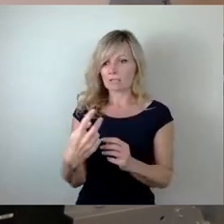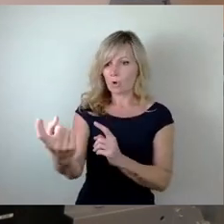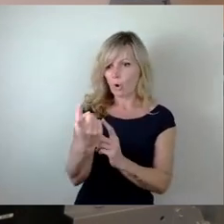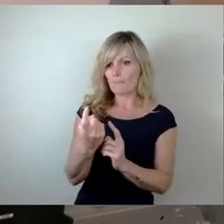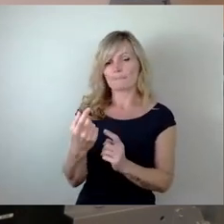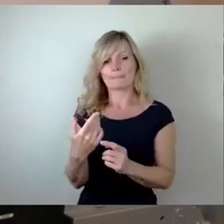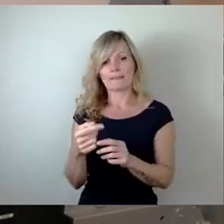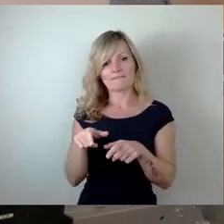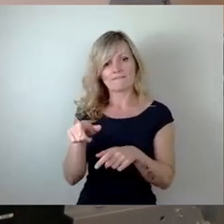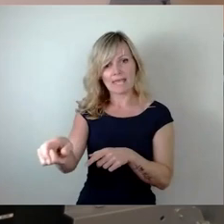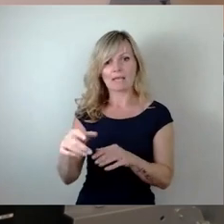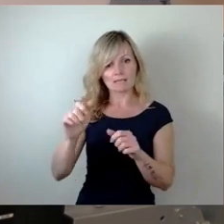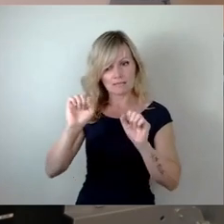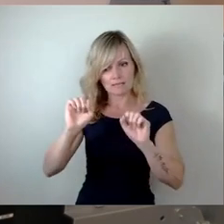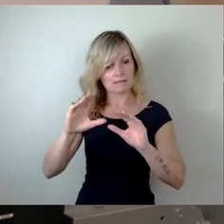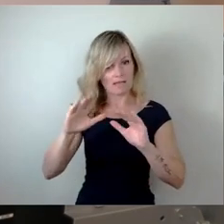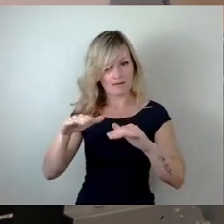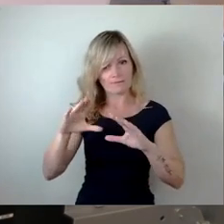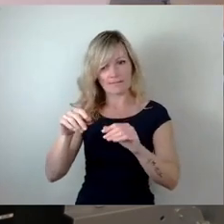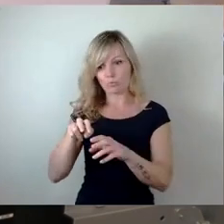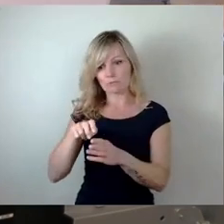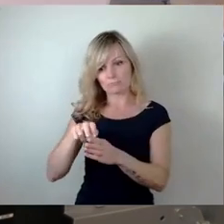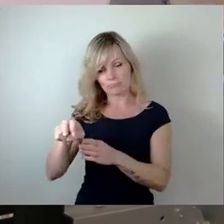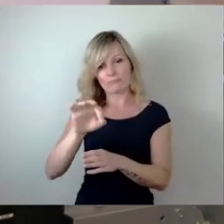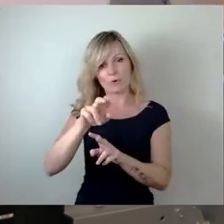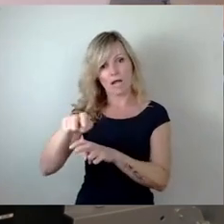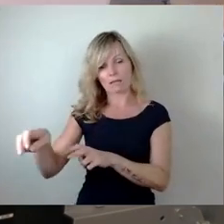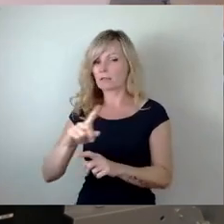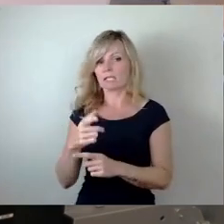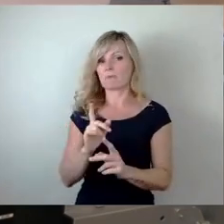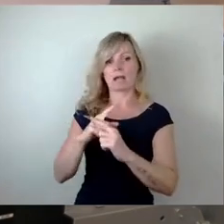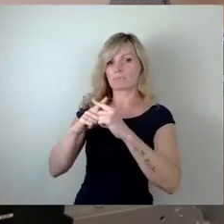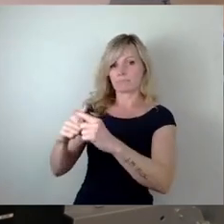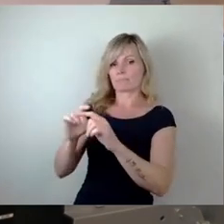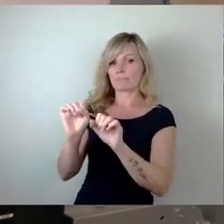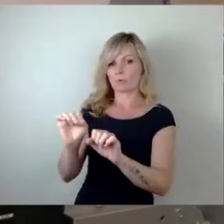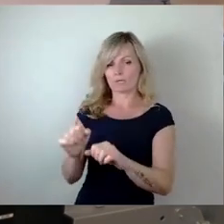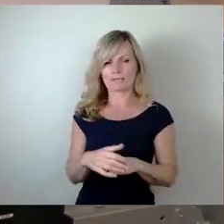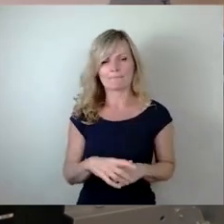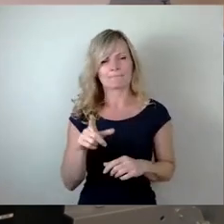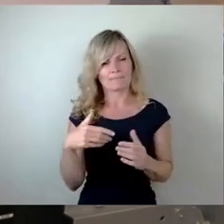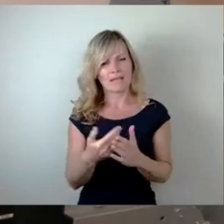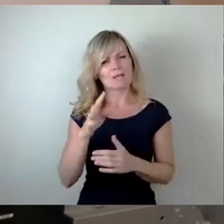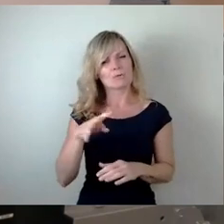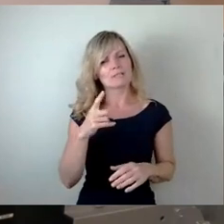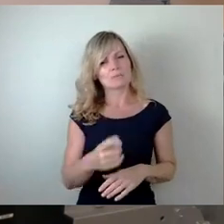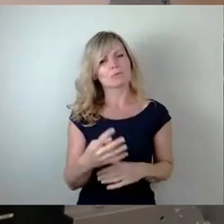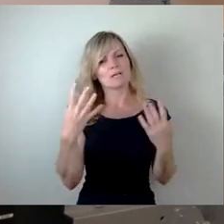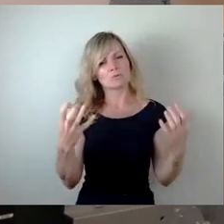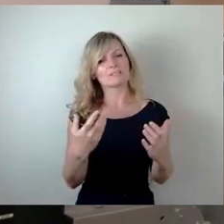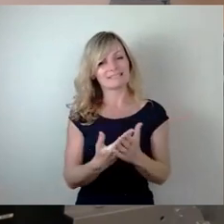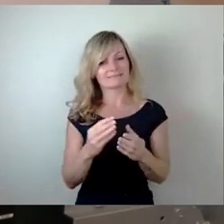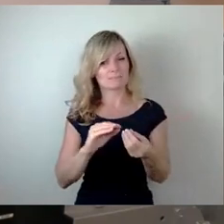Kleingartenanlagen, und da kommen wir zu einem weiteren Problem, wurden 1990, vor 1990,